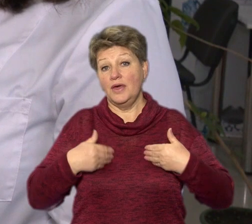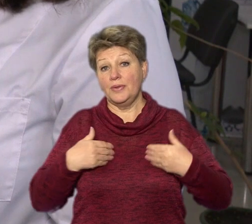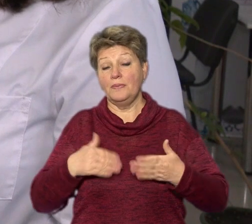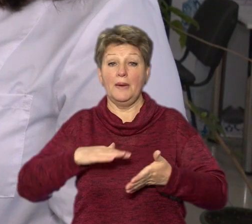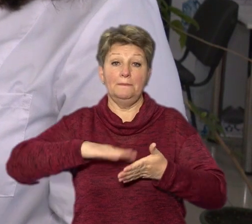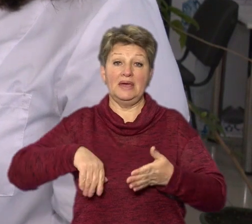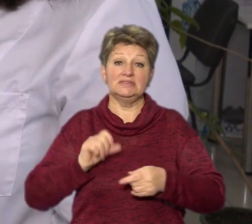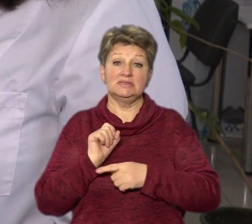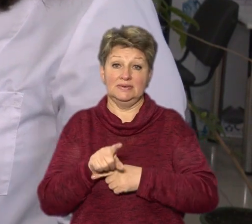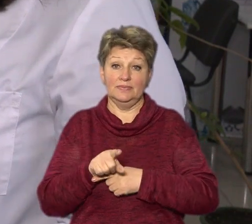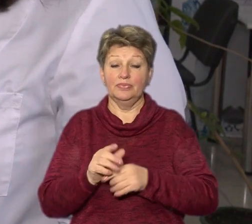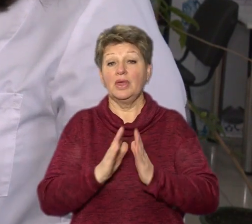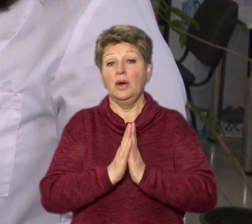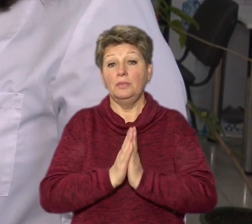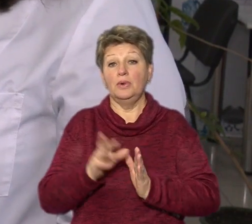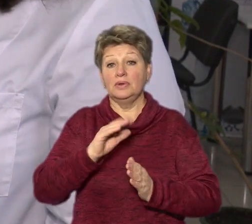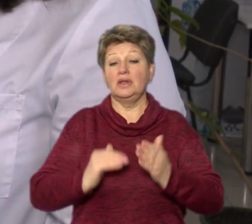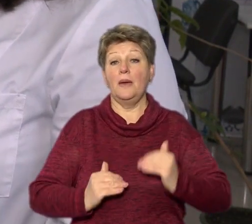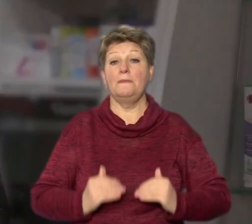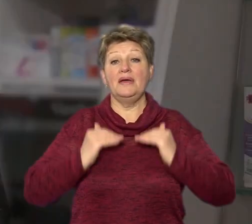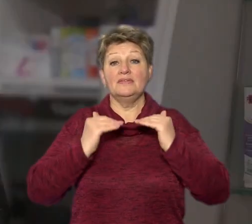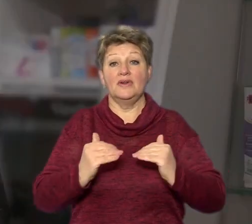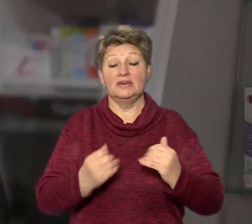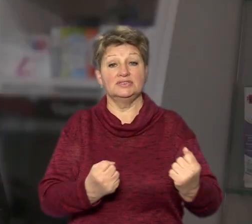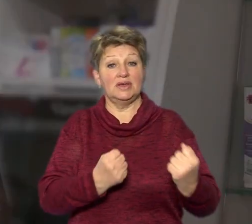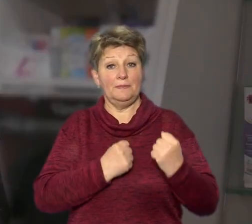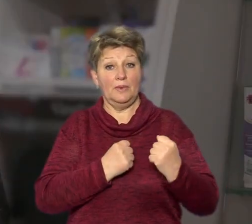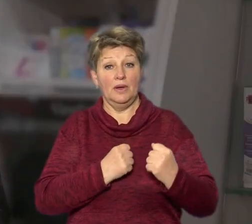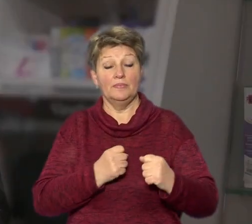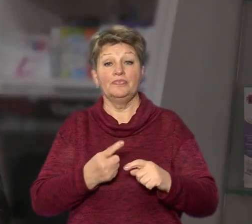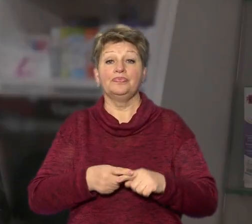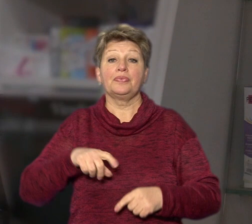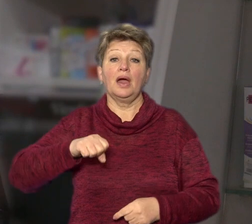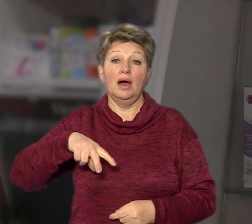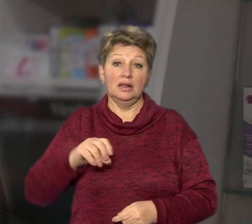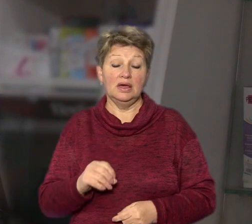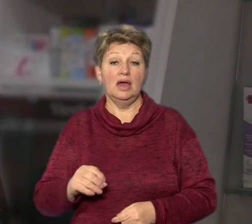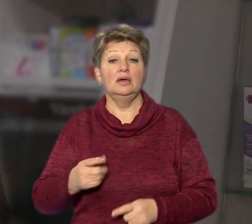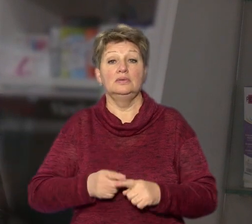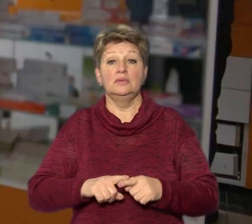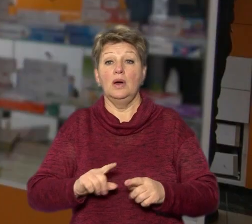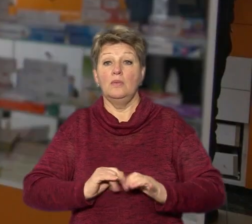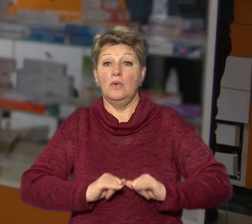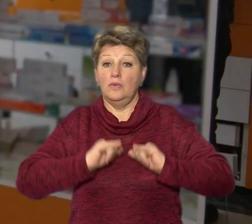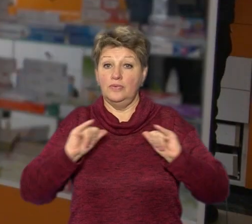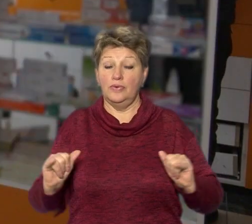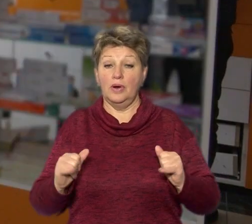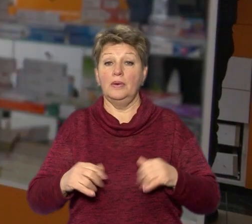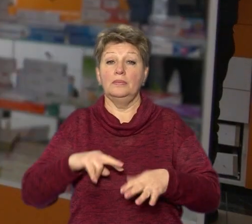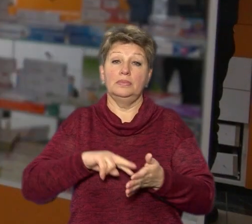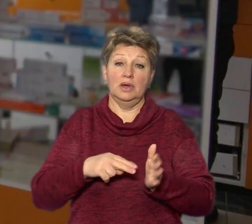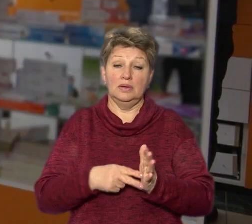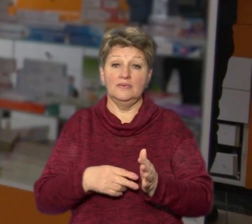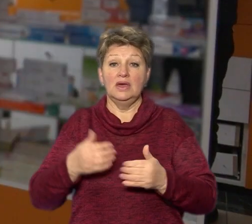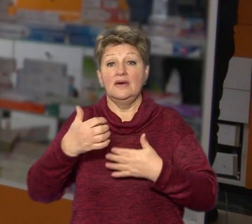назначення, просять для підвищення імунітету. Втім, ажіотажу, каже, очікують у січні-лютому. Такі ж прогнози щодо